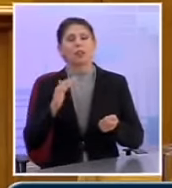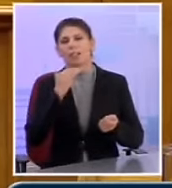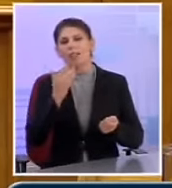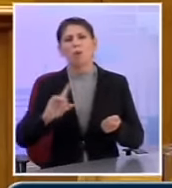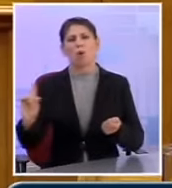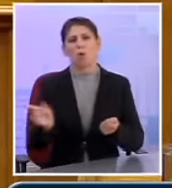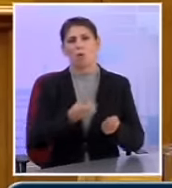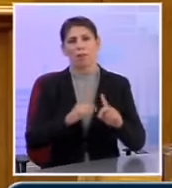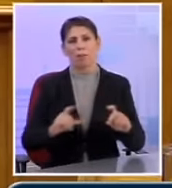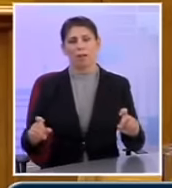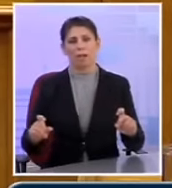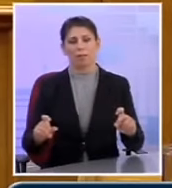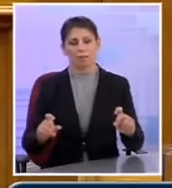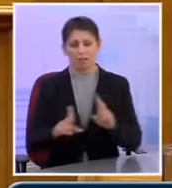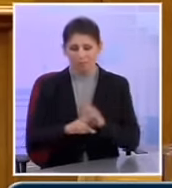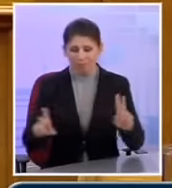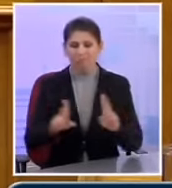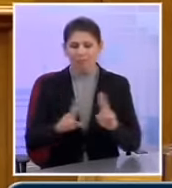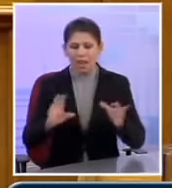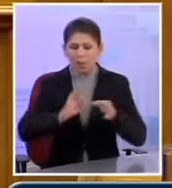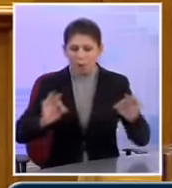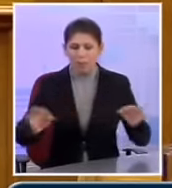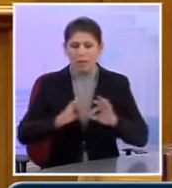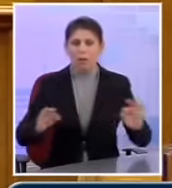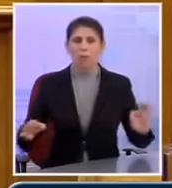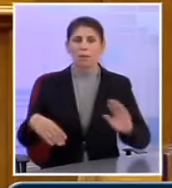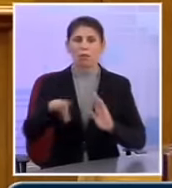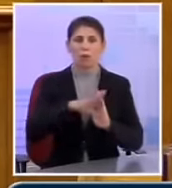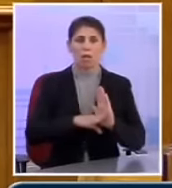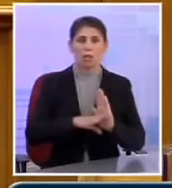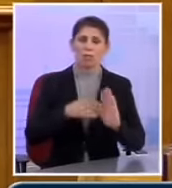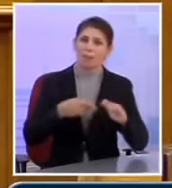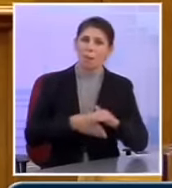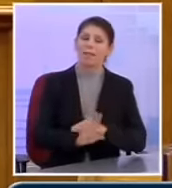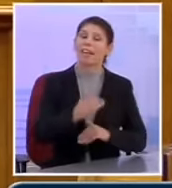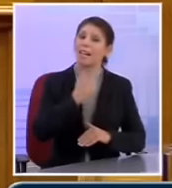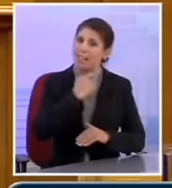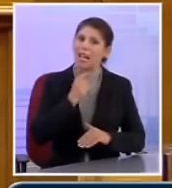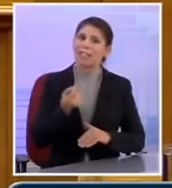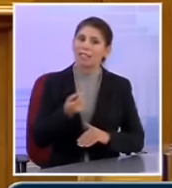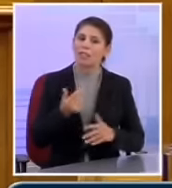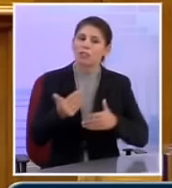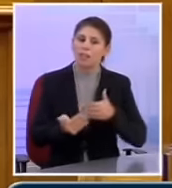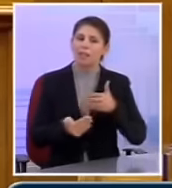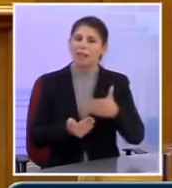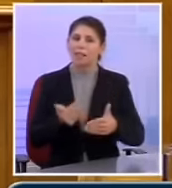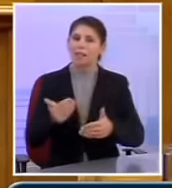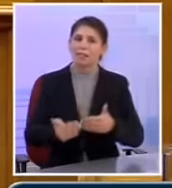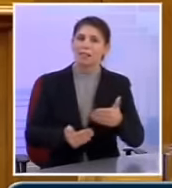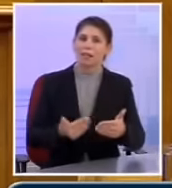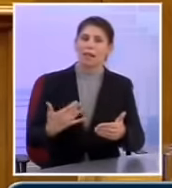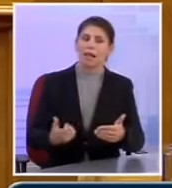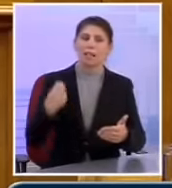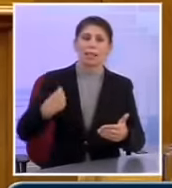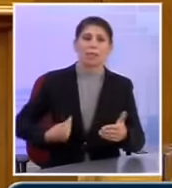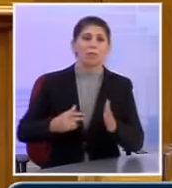γίνουν όλα τα πράγματα να τα διευκρινίζονται τόσο πολύ με τους κανόνες. Άρα χρειάζεται σιγά σιγά να παίρνουν και